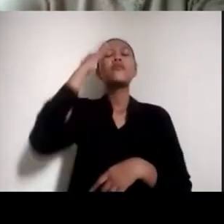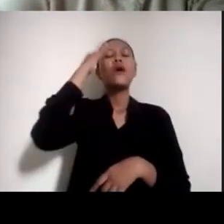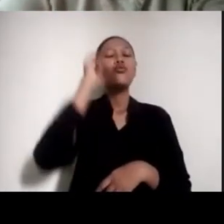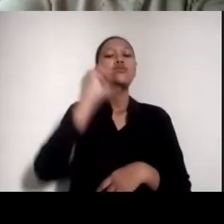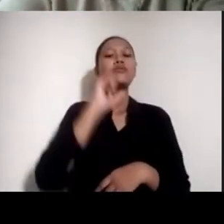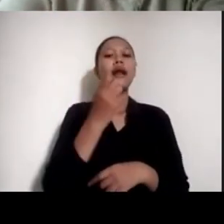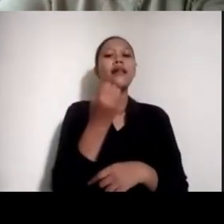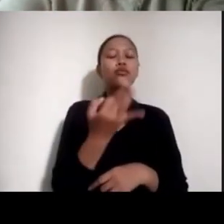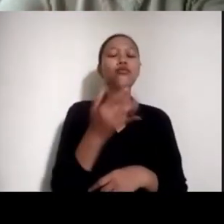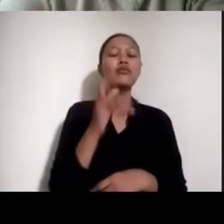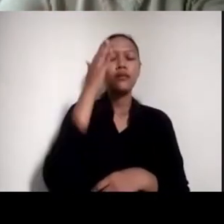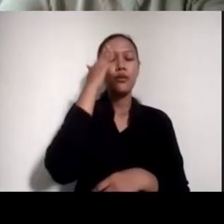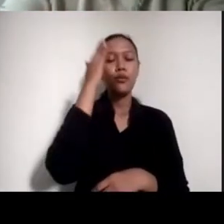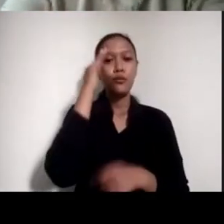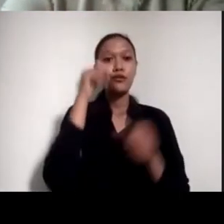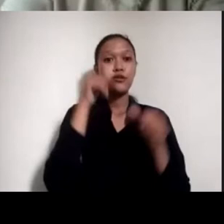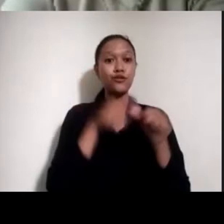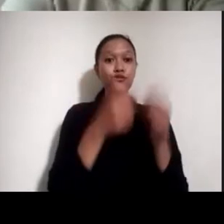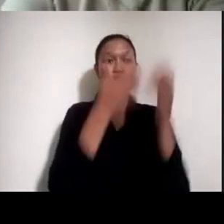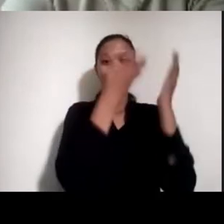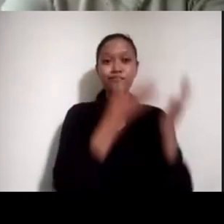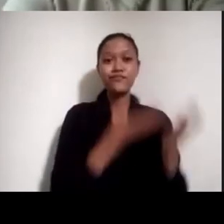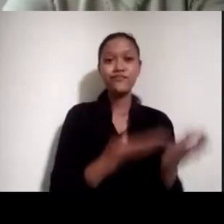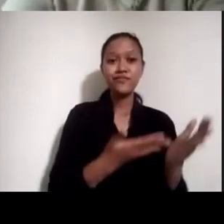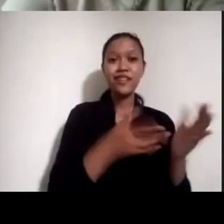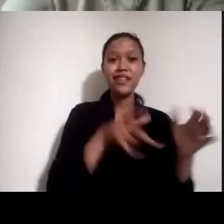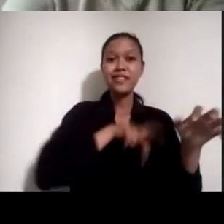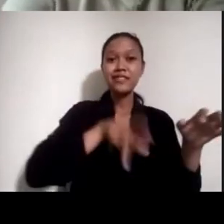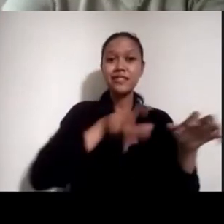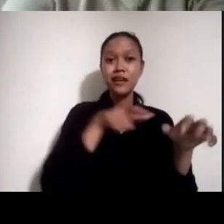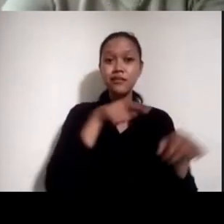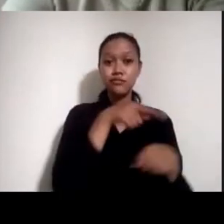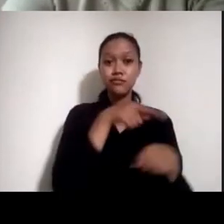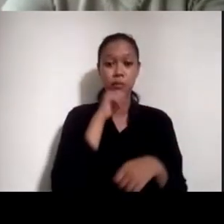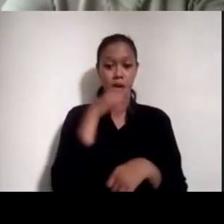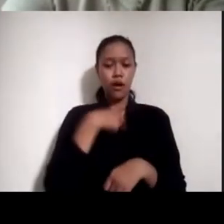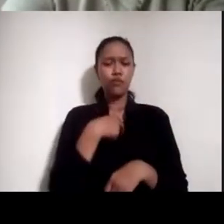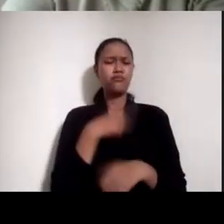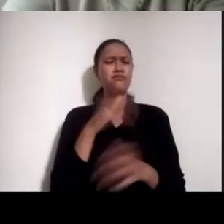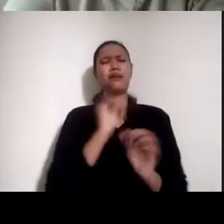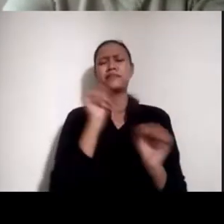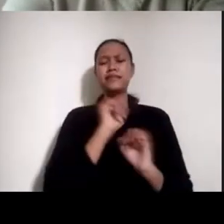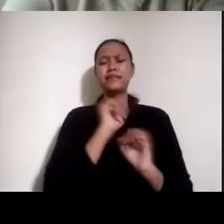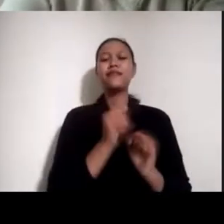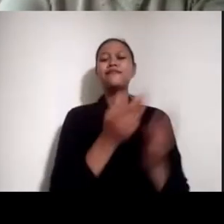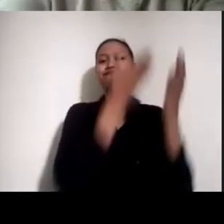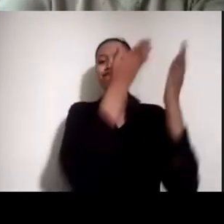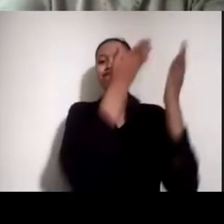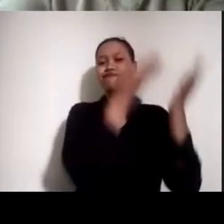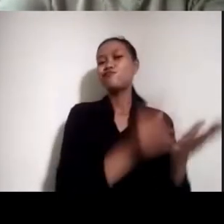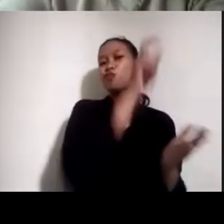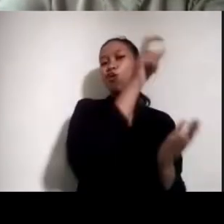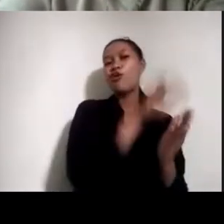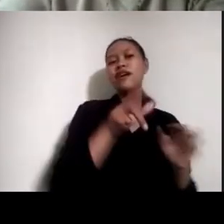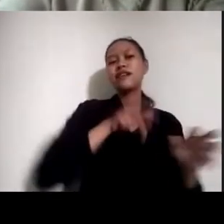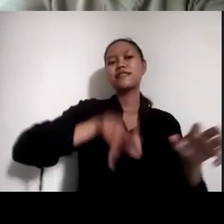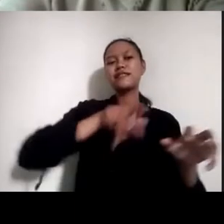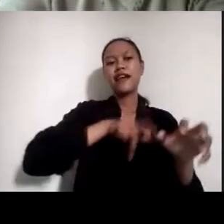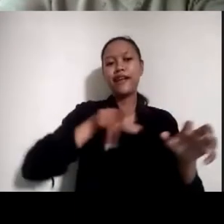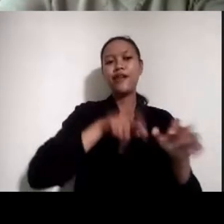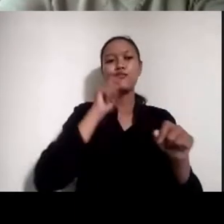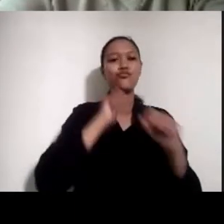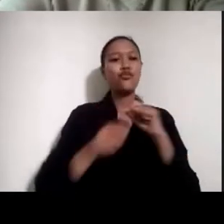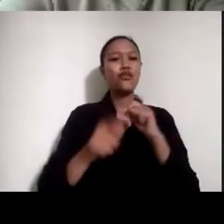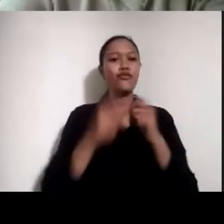kemudian desain ini bukan aku yang ngedesain. Aku nggak bisa ngedesain. Yang ngedesain adalah desainer. Kemudian